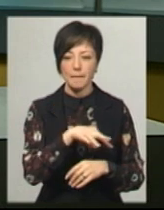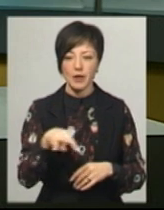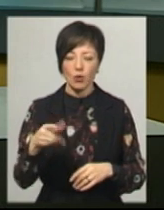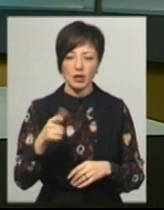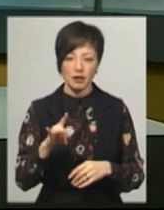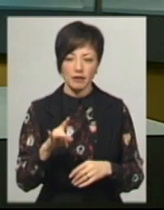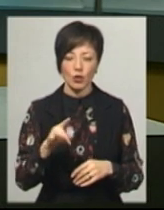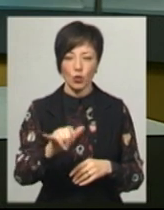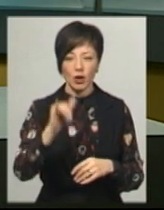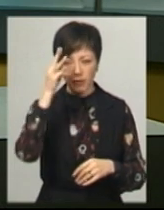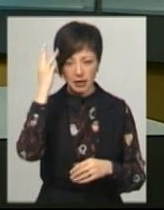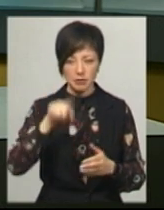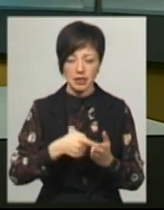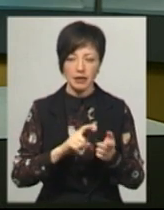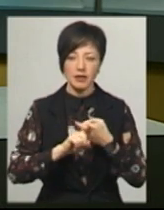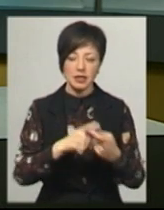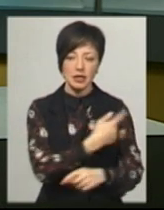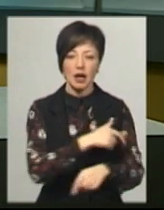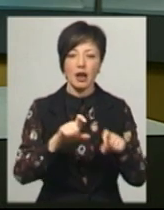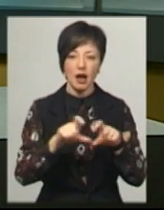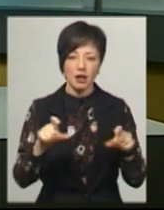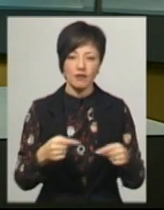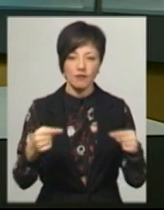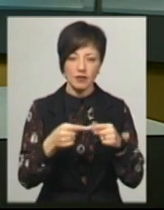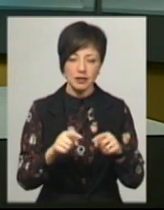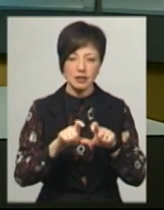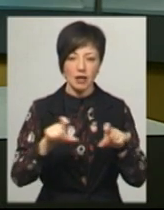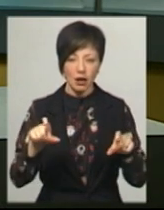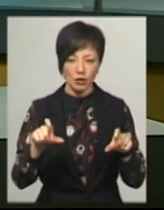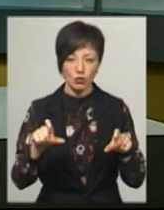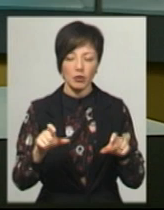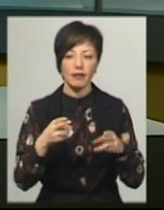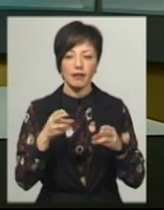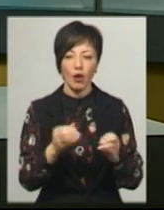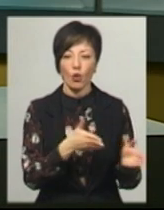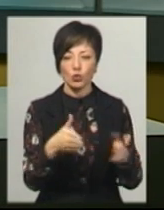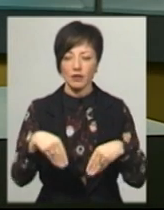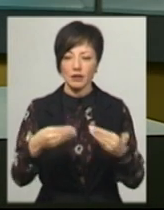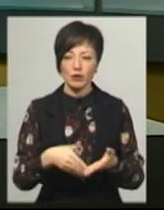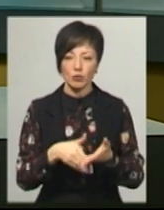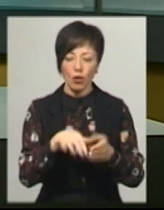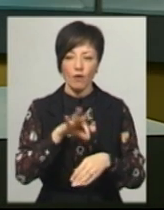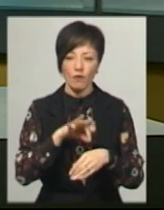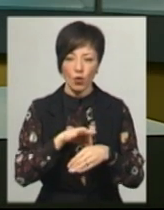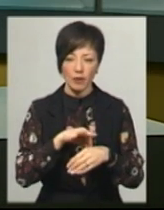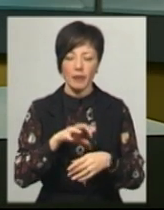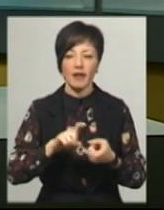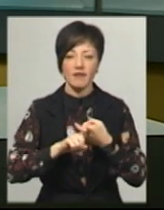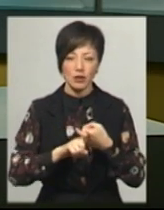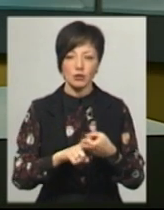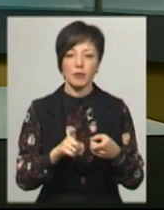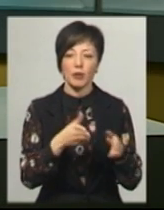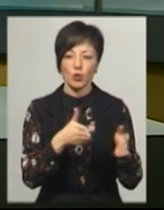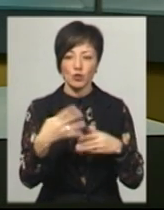гривень. У Хмельницькій міській інфекційній лікарні, яка визначена медичним закладом, де готові надавати допомогу хворим на вірус і де